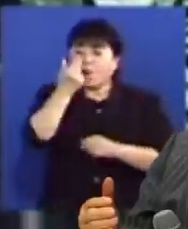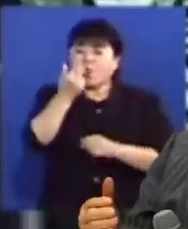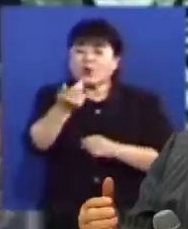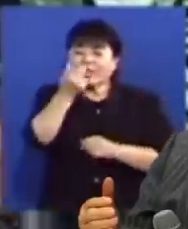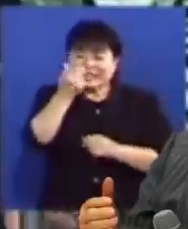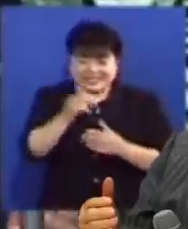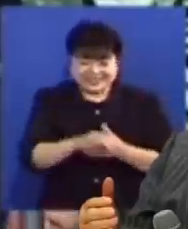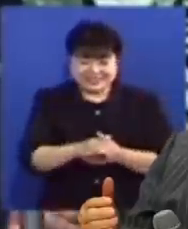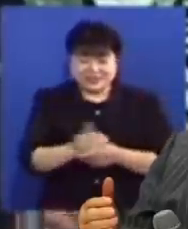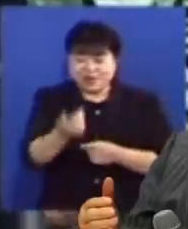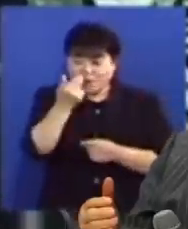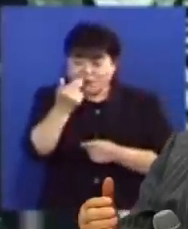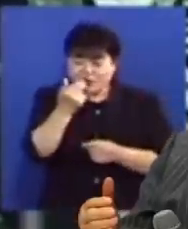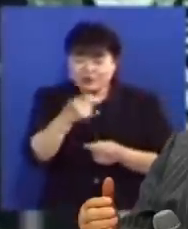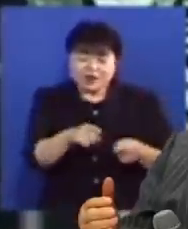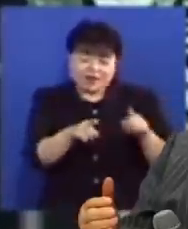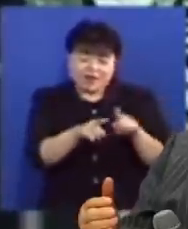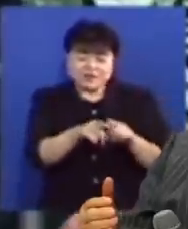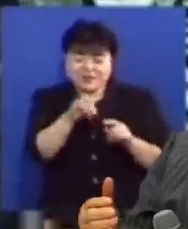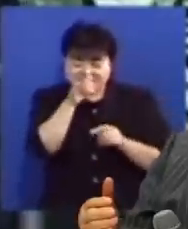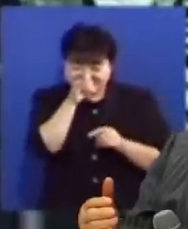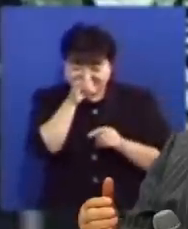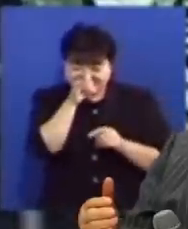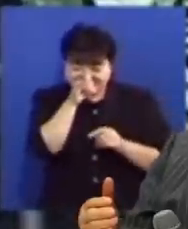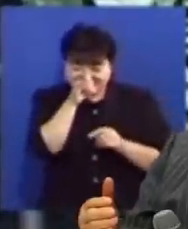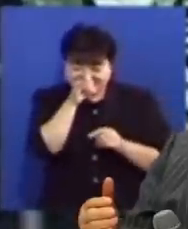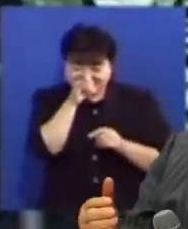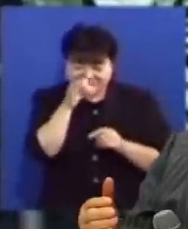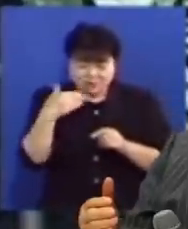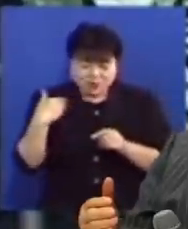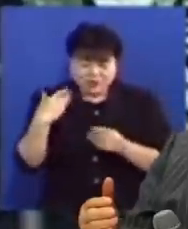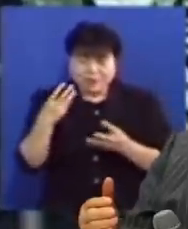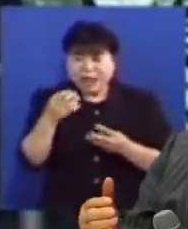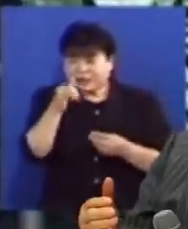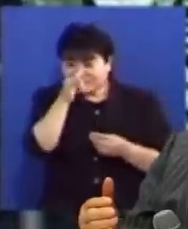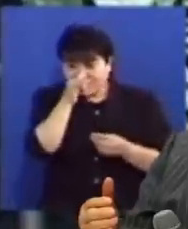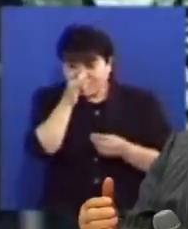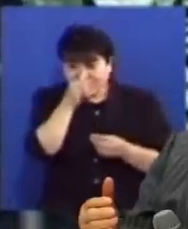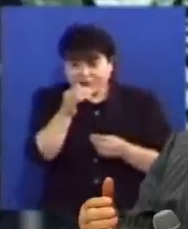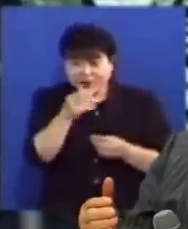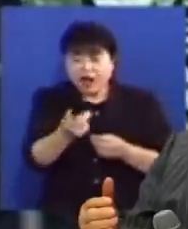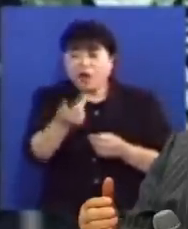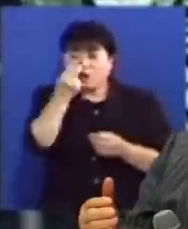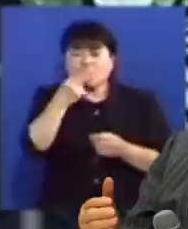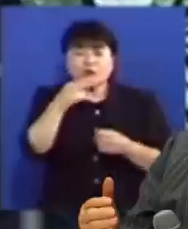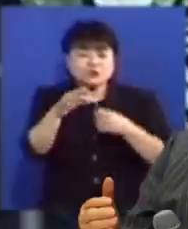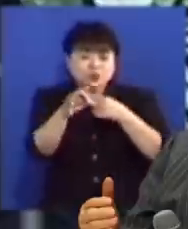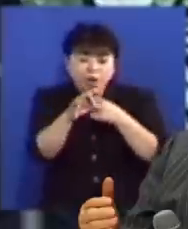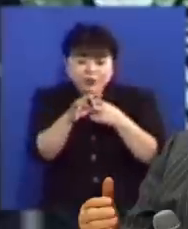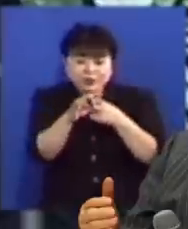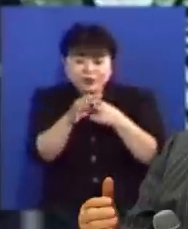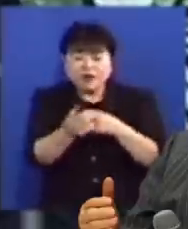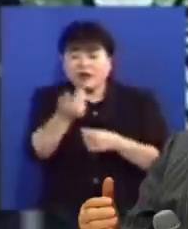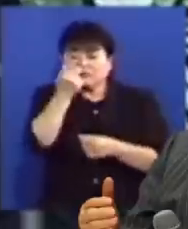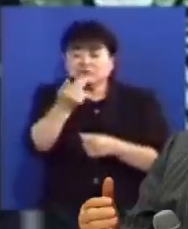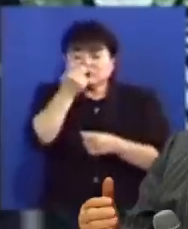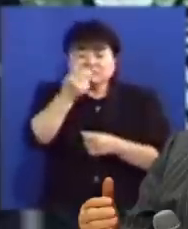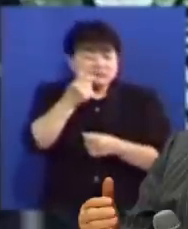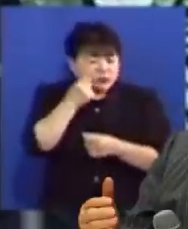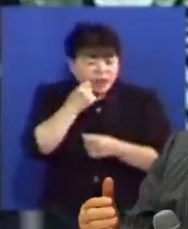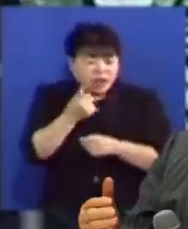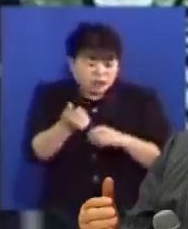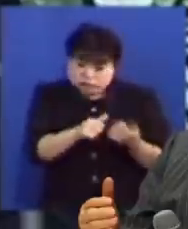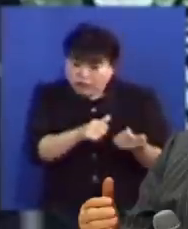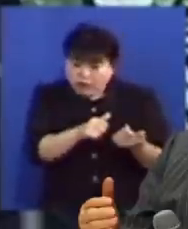여러분 공기가 우리와 같이 있는 것을 우리가 모를 때가 많습니다 그러나 공기가 없으면 숨 쉬지 못하고